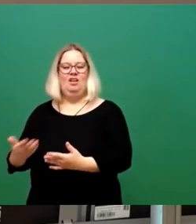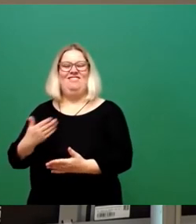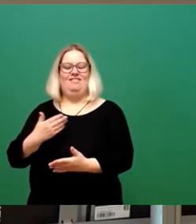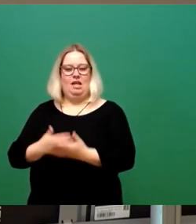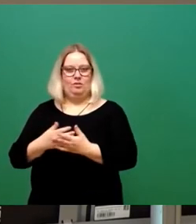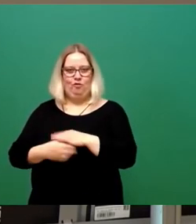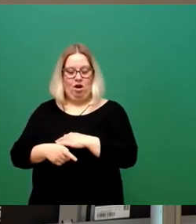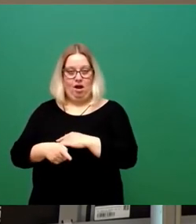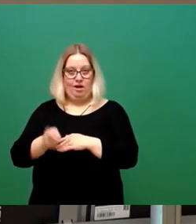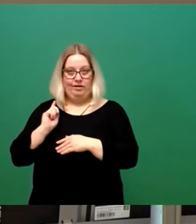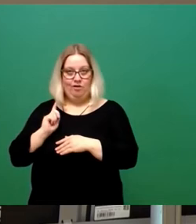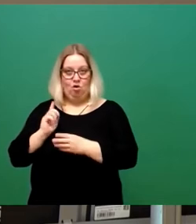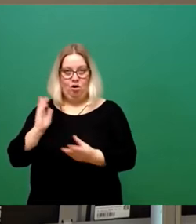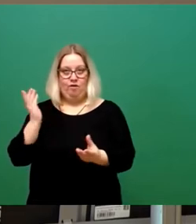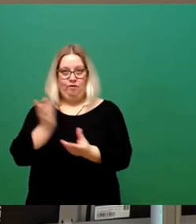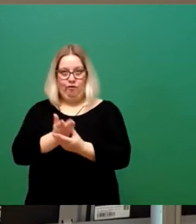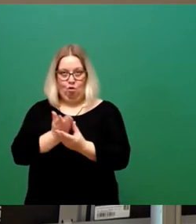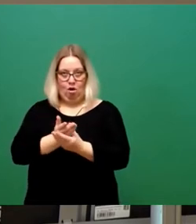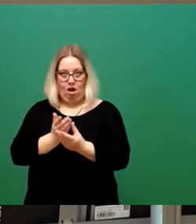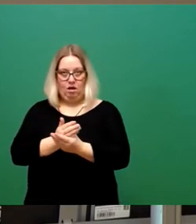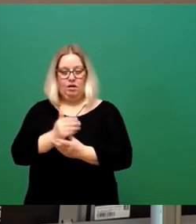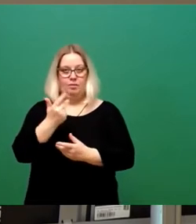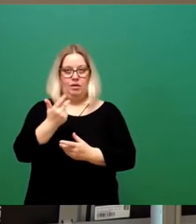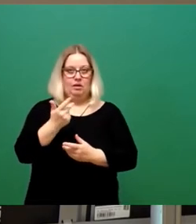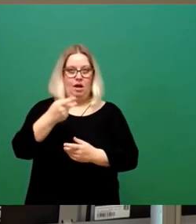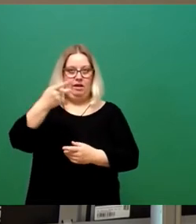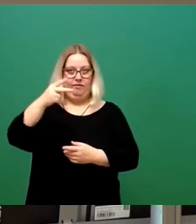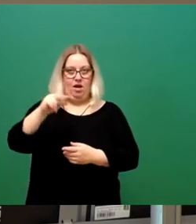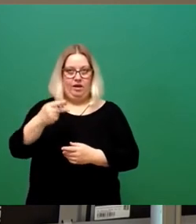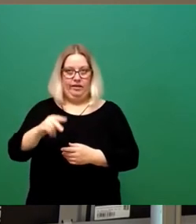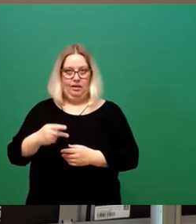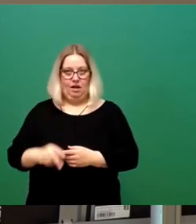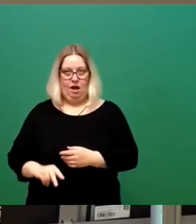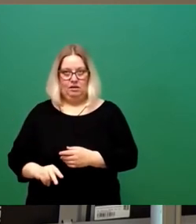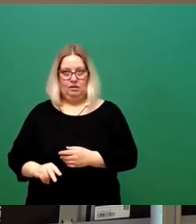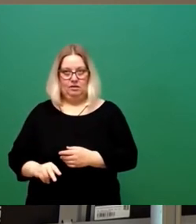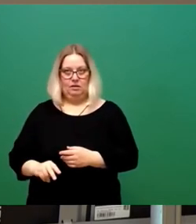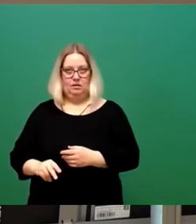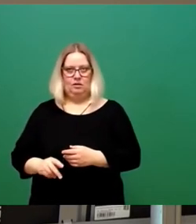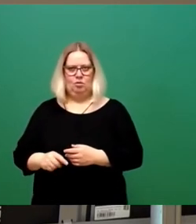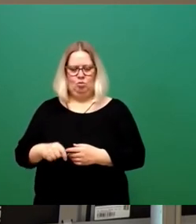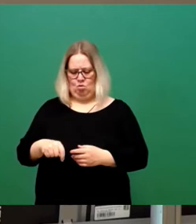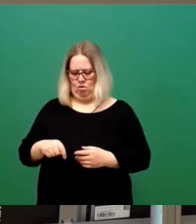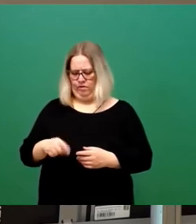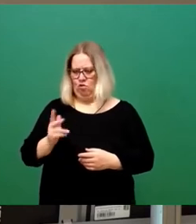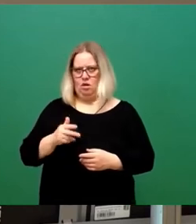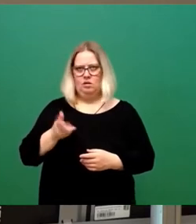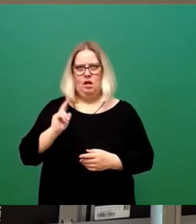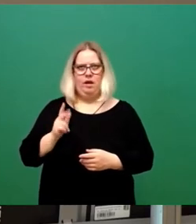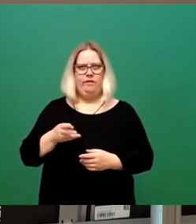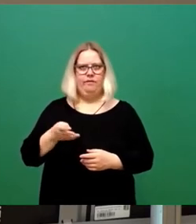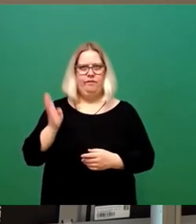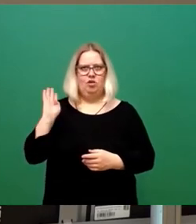Vorlage eingebracht mit den drei Varianten und heute vor, was jetzt, drei, vier Stunden hat sich der